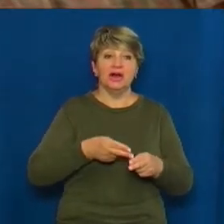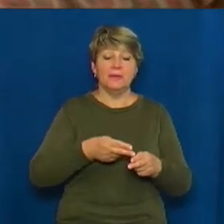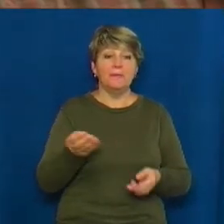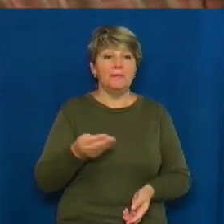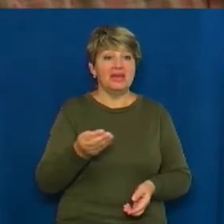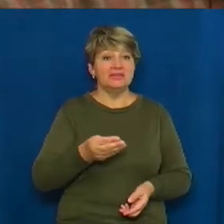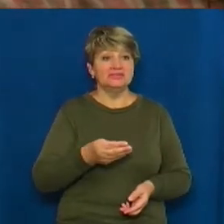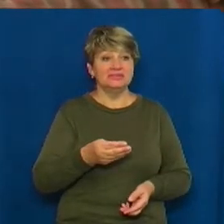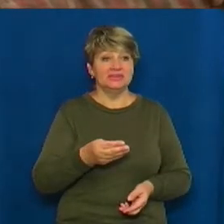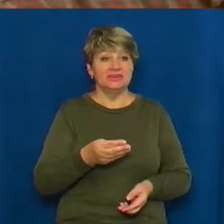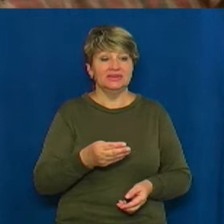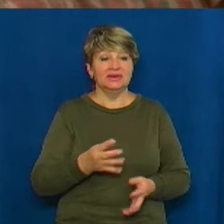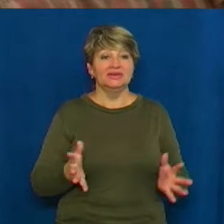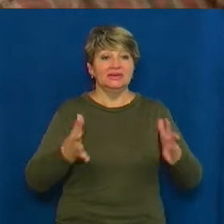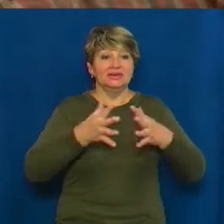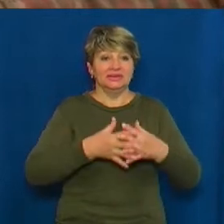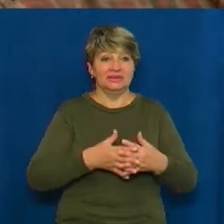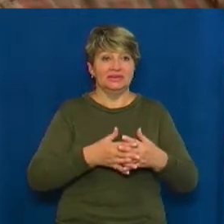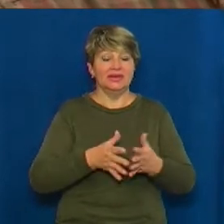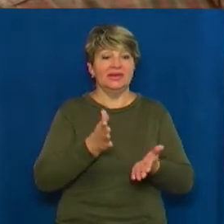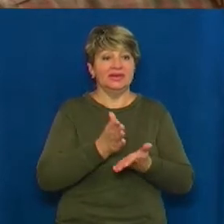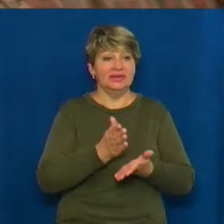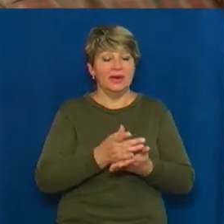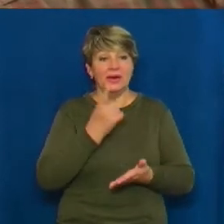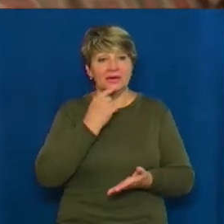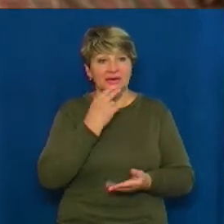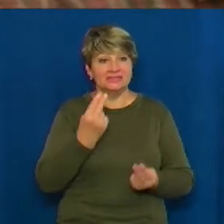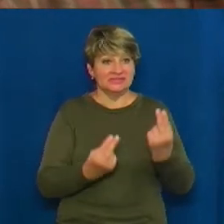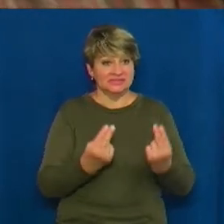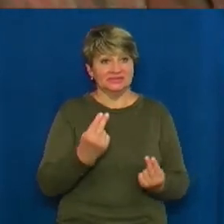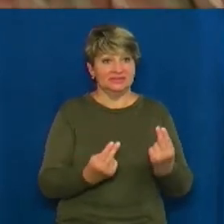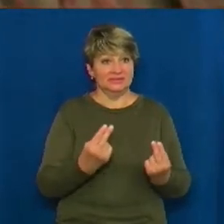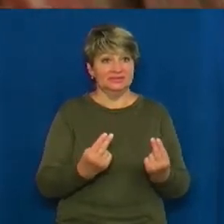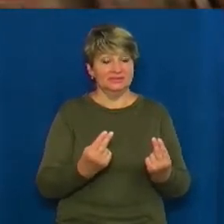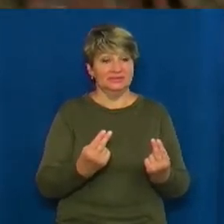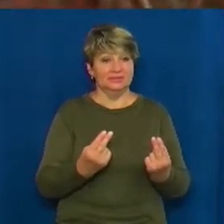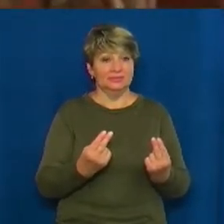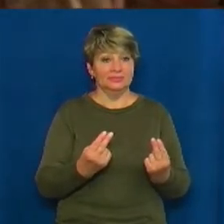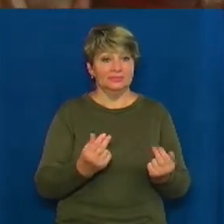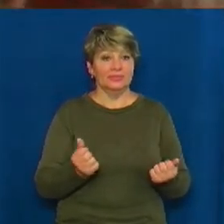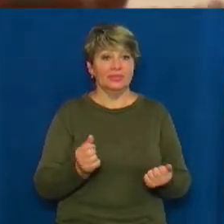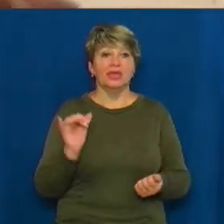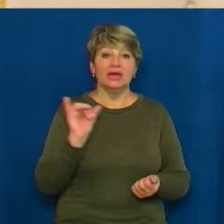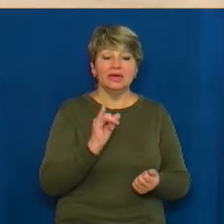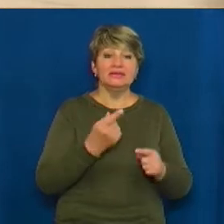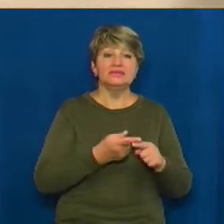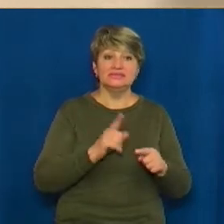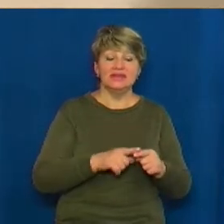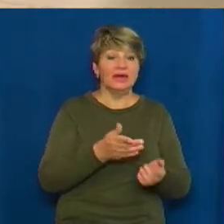залізистий, оскільки він має таку барву червону. Це дає окис заліза. І це є